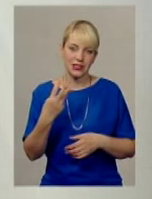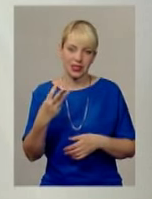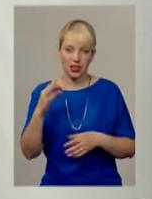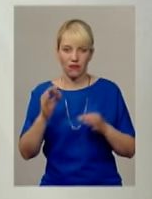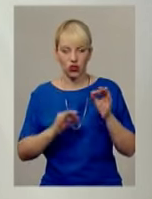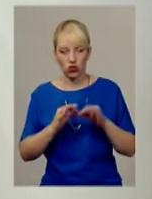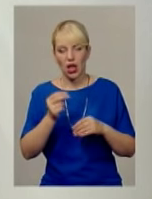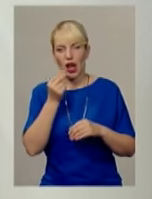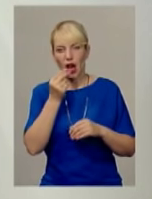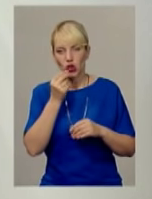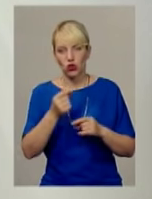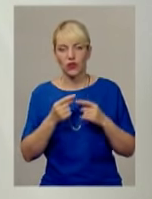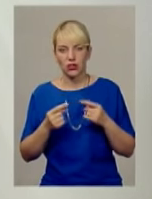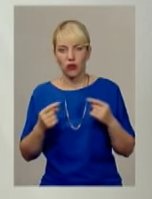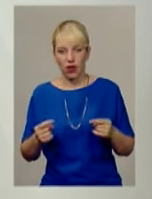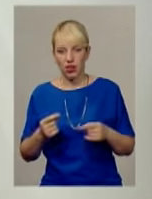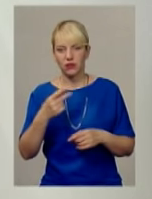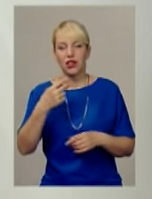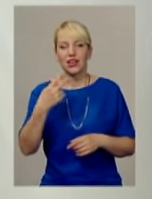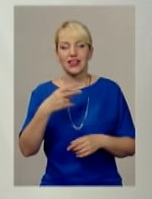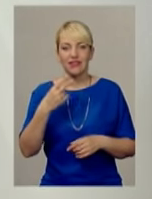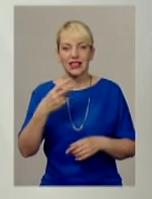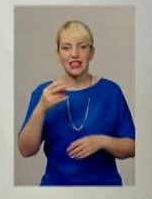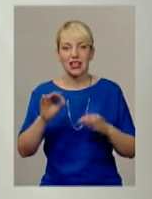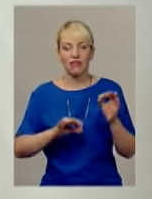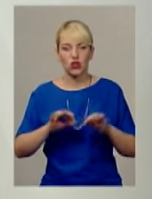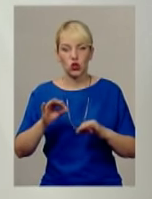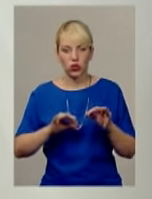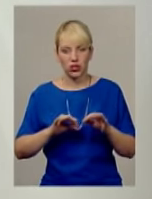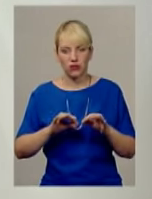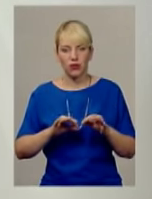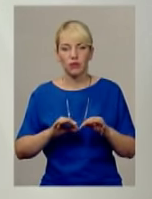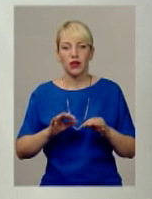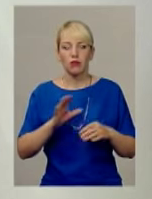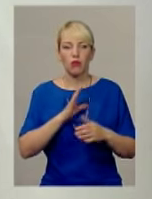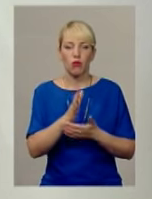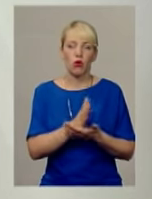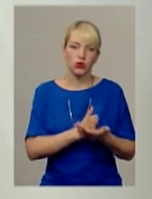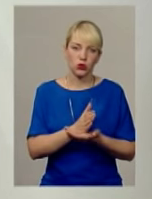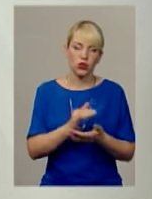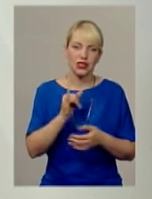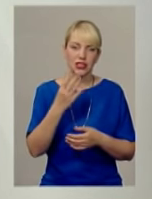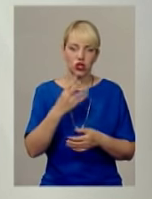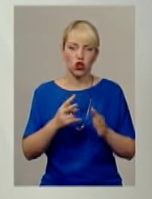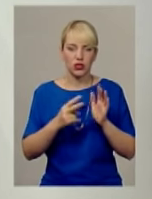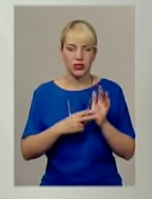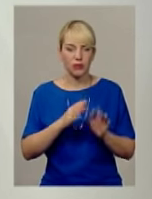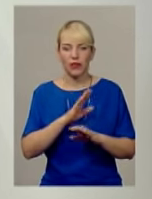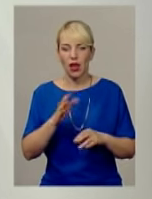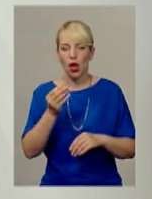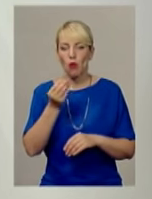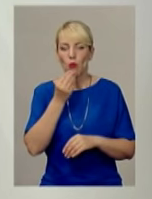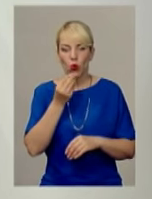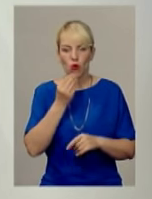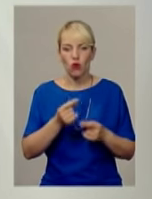харчових товарів, 20% визначалися послуги і 47% непродовольчих товарів.